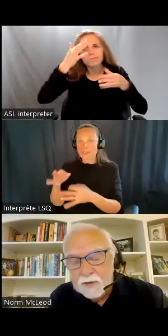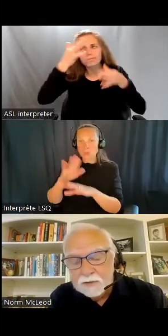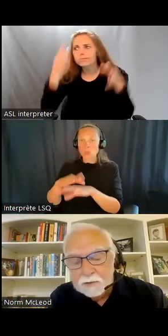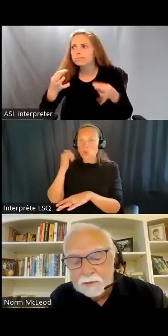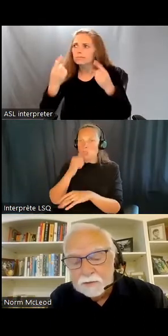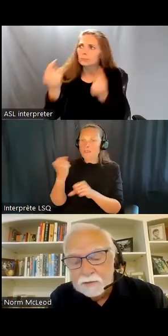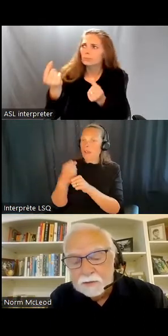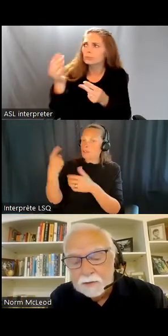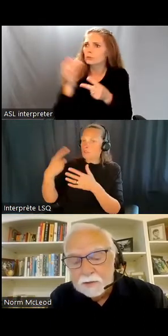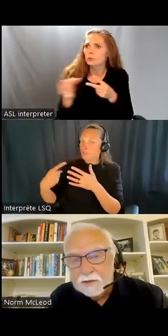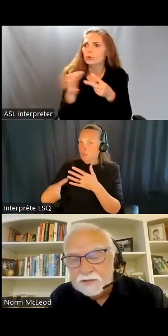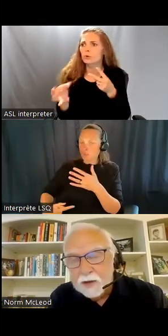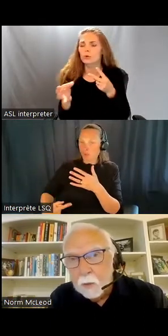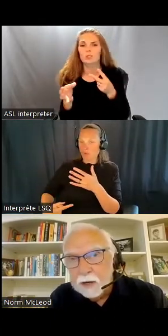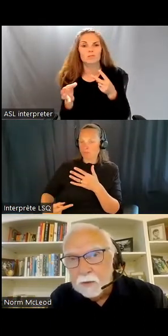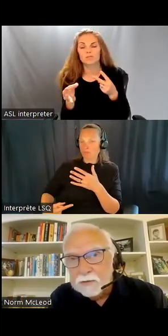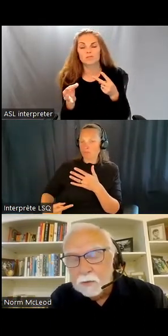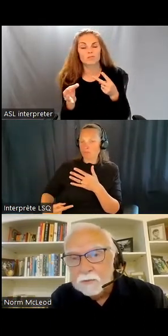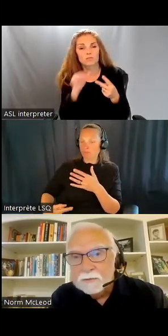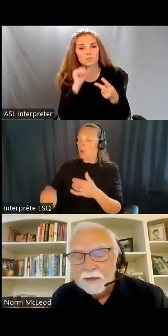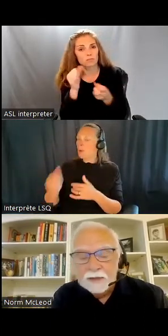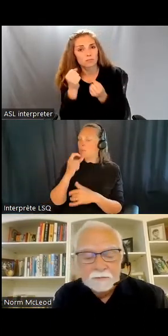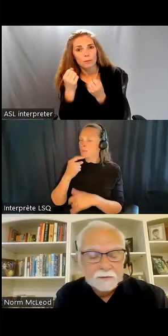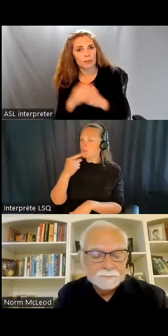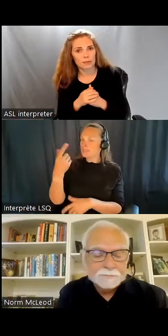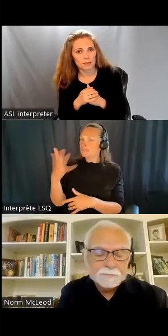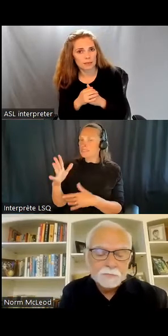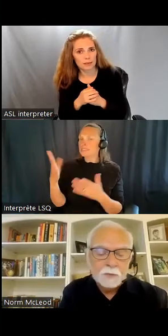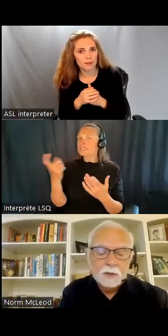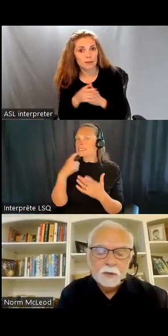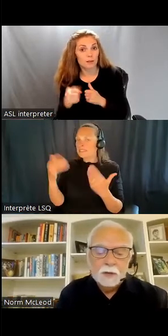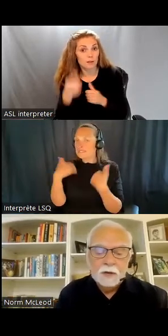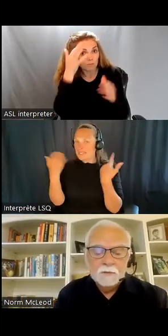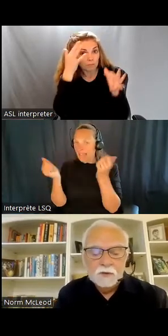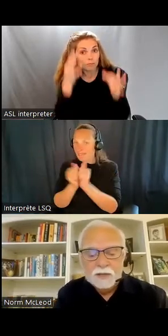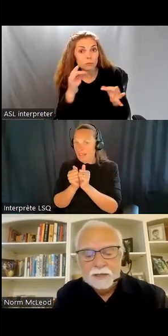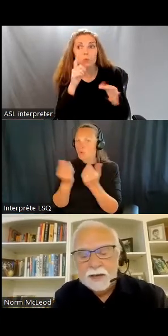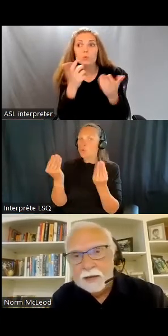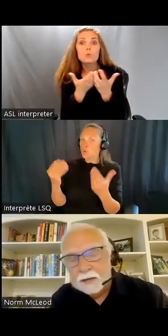y compris le droit de décider, comme je l'ai mentionné, où et avec qui elles vivent.